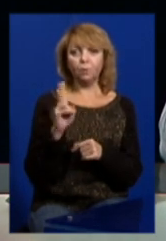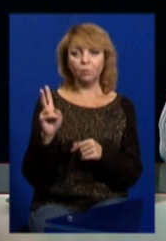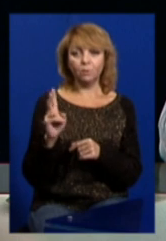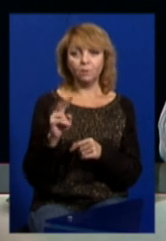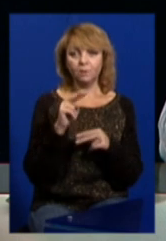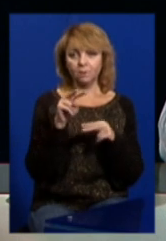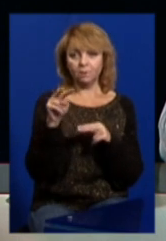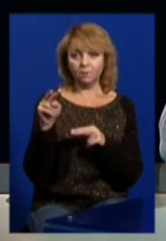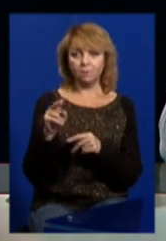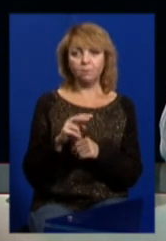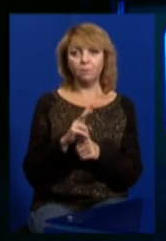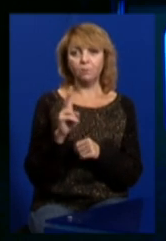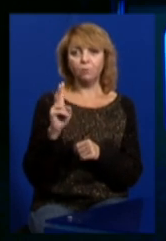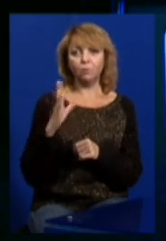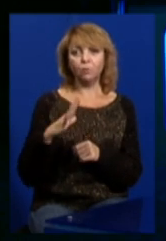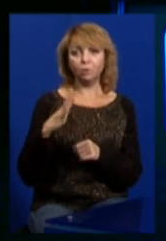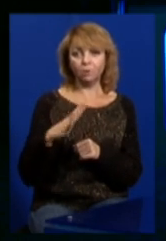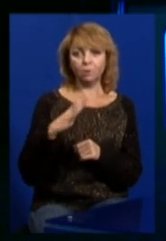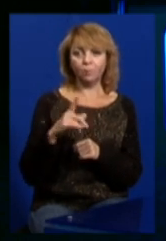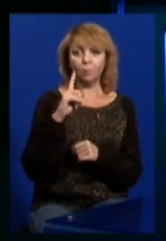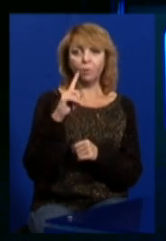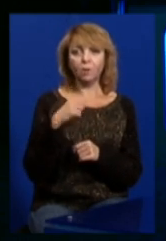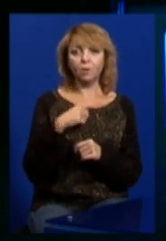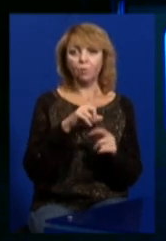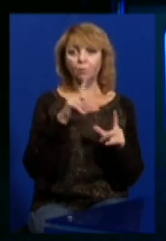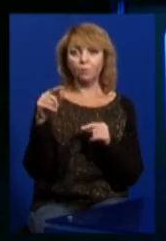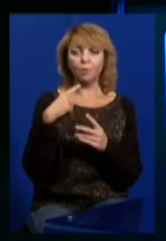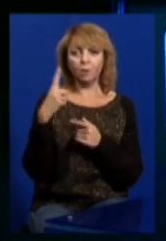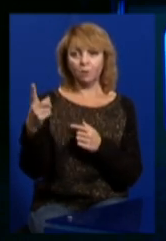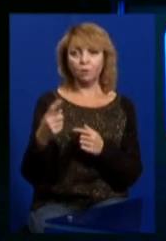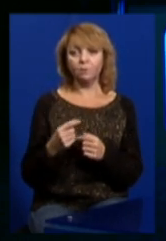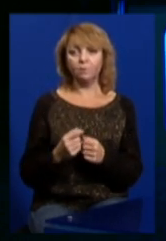спостерігав, хтось очікував, поки я подальше від'їду,